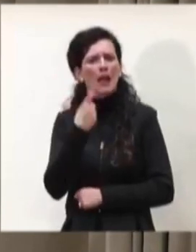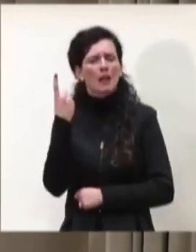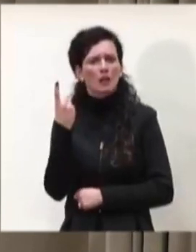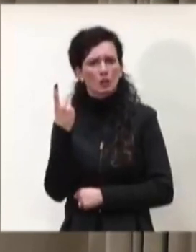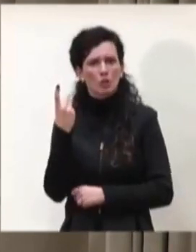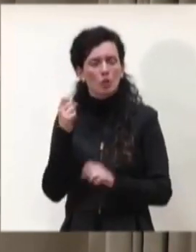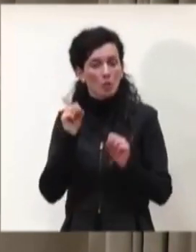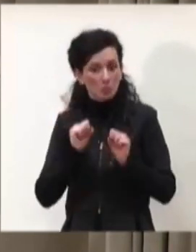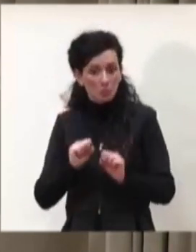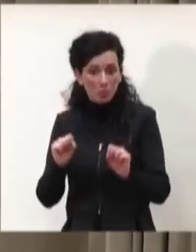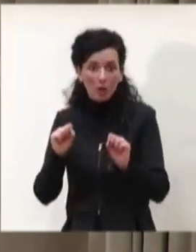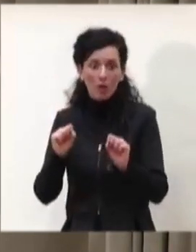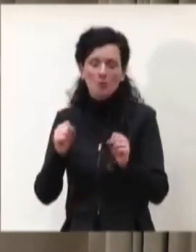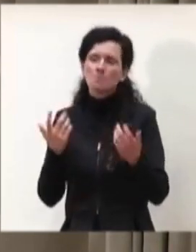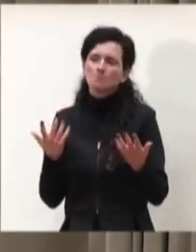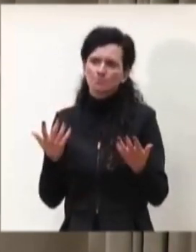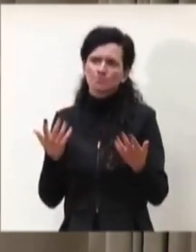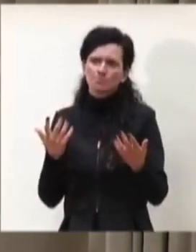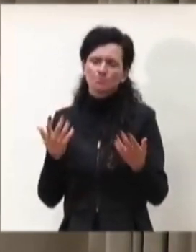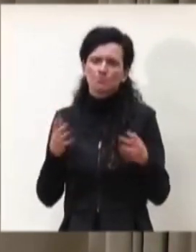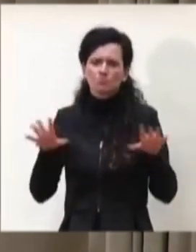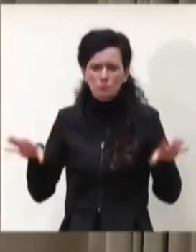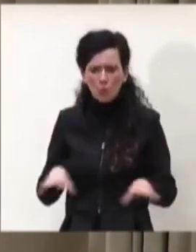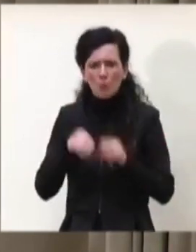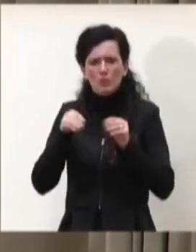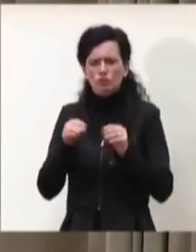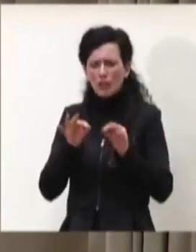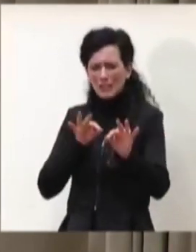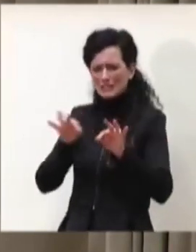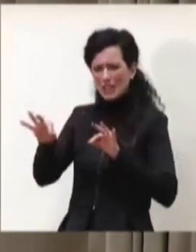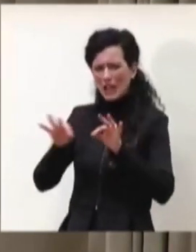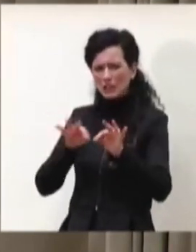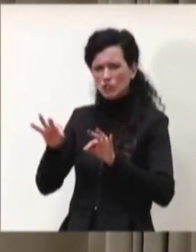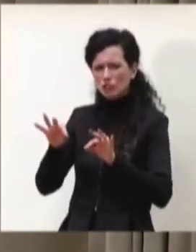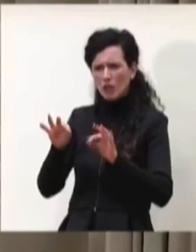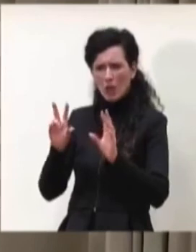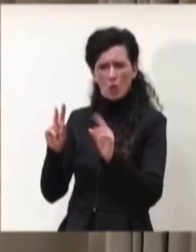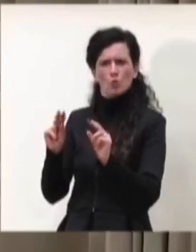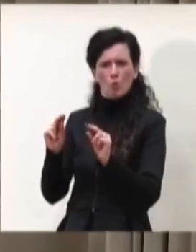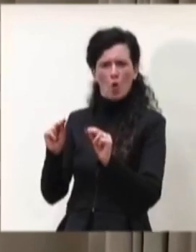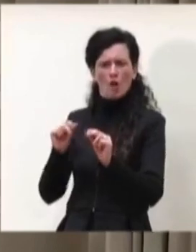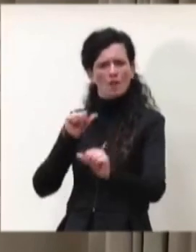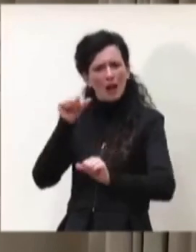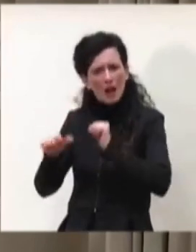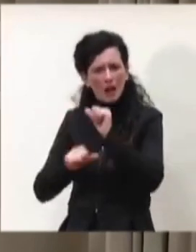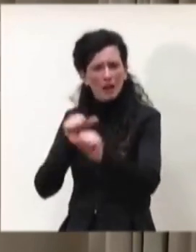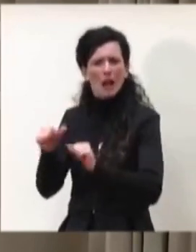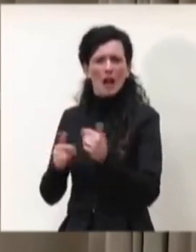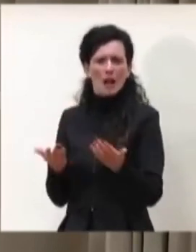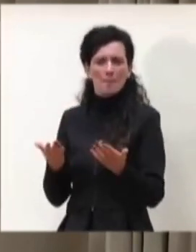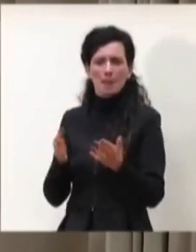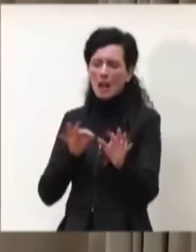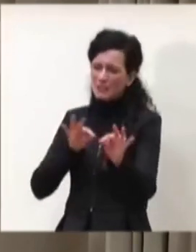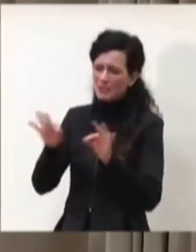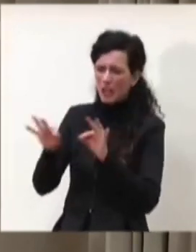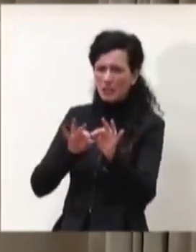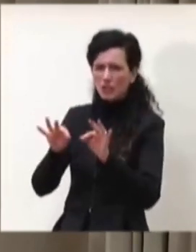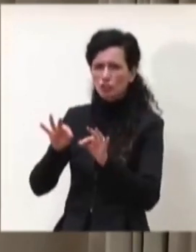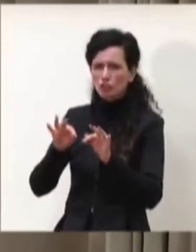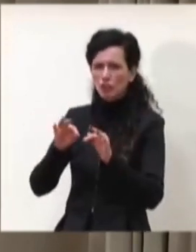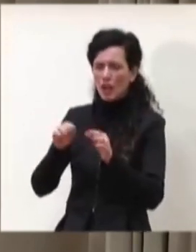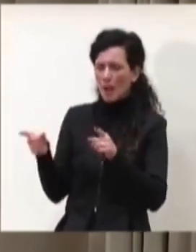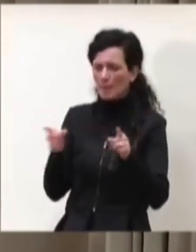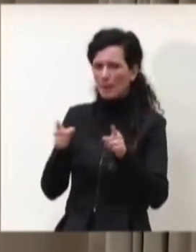intraprendere una nuova strategia, una strategia a medio e lungo periodo